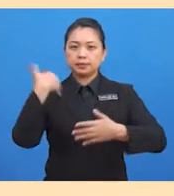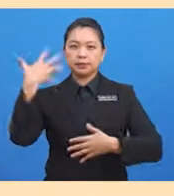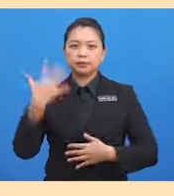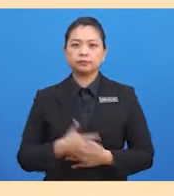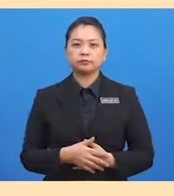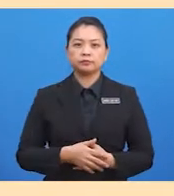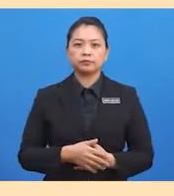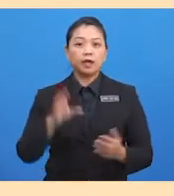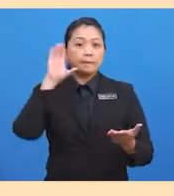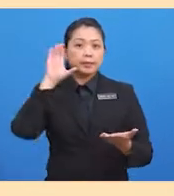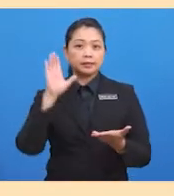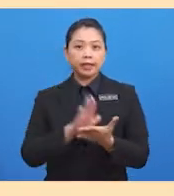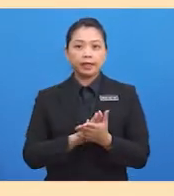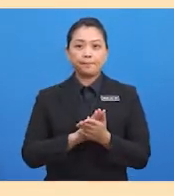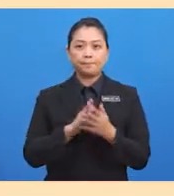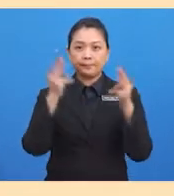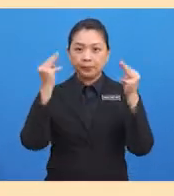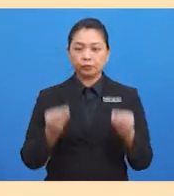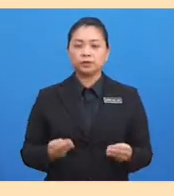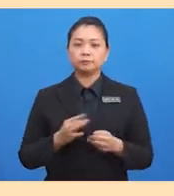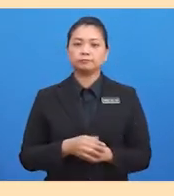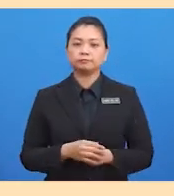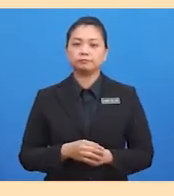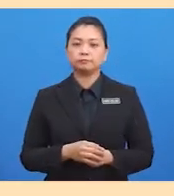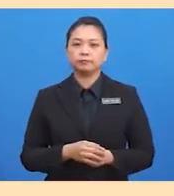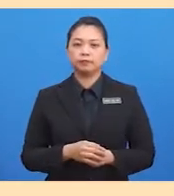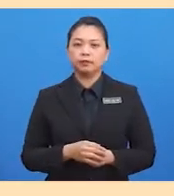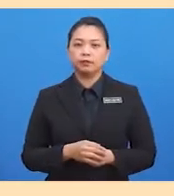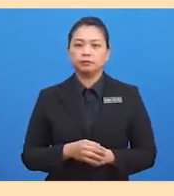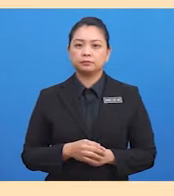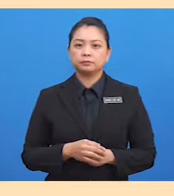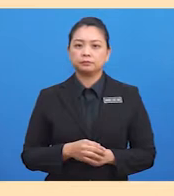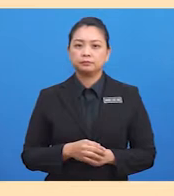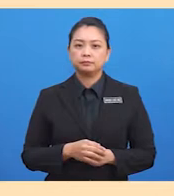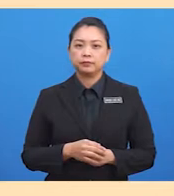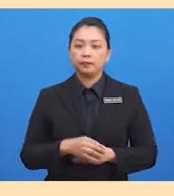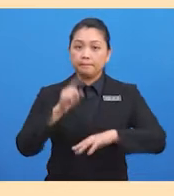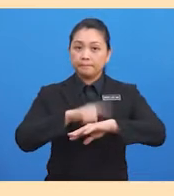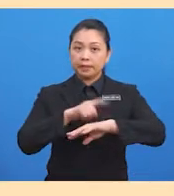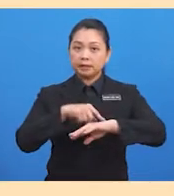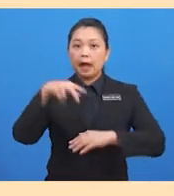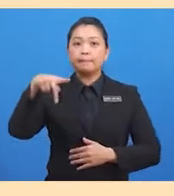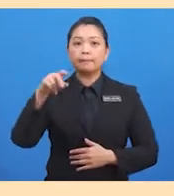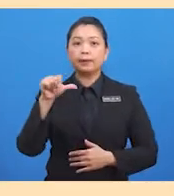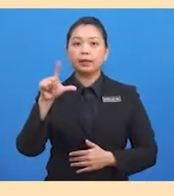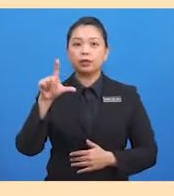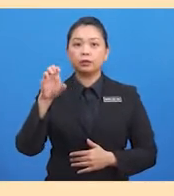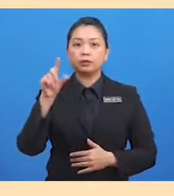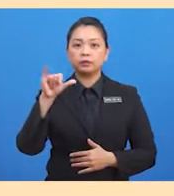kepercayaan manusia zaman prasejarah. Bada zaman paleolitik dan mesolitik,